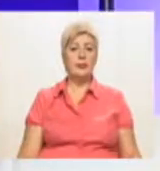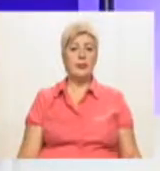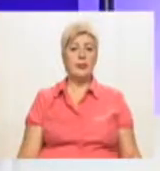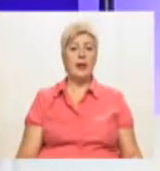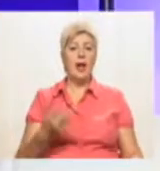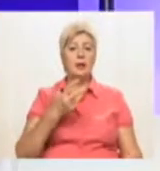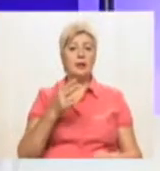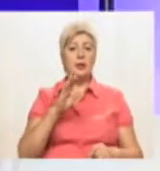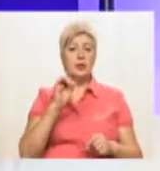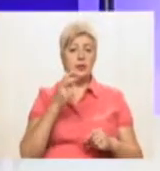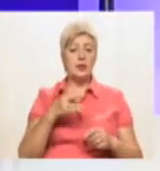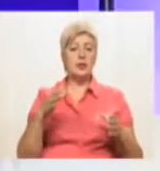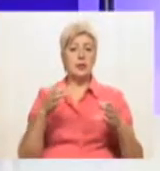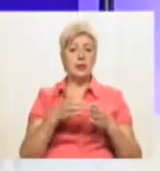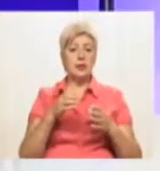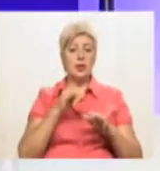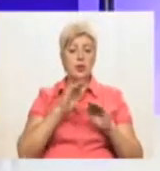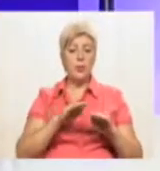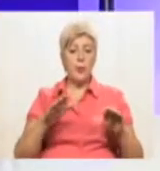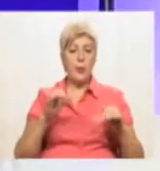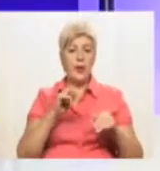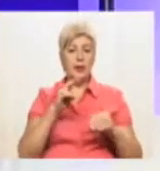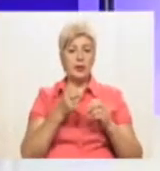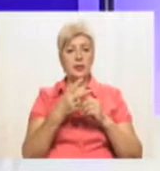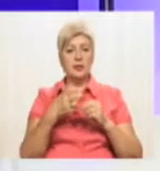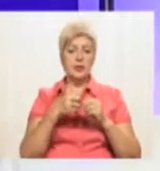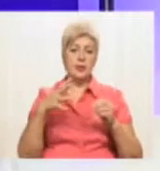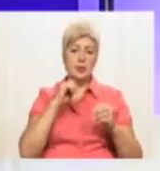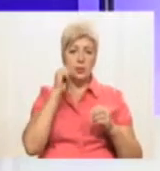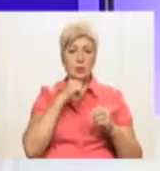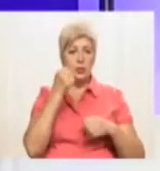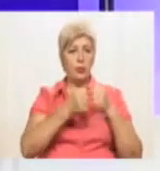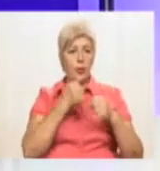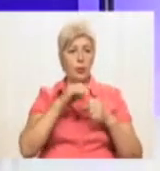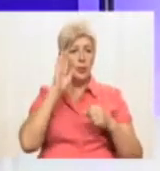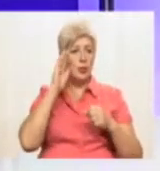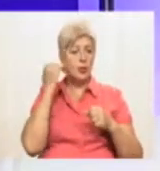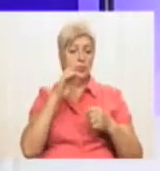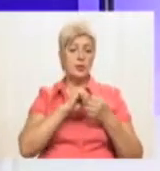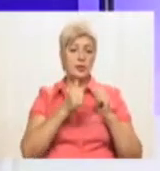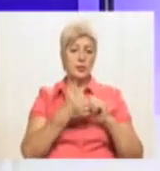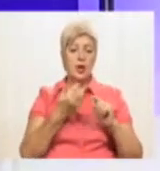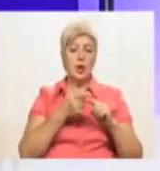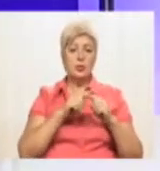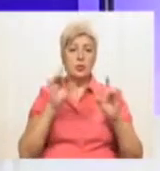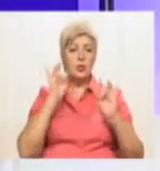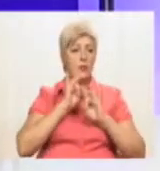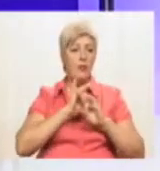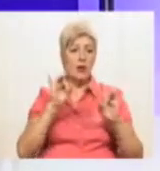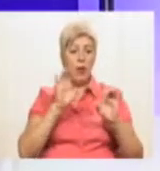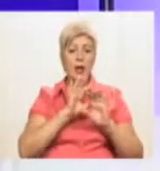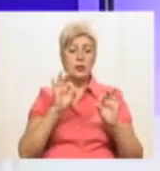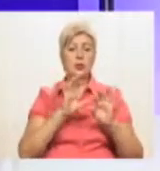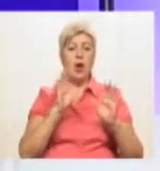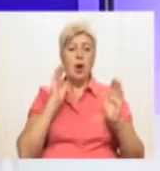3 вересня група підлітків 13-15 років побила хлопця у Кам'янському. Цю інформацію у Фейсбук розповсюдила мати побитого.